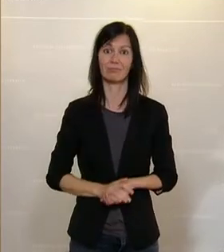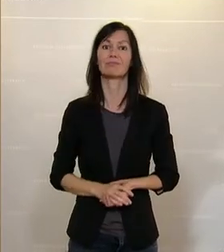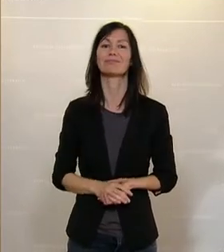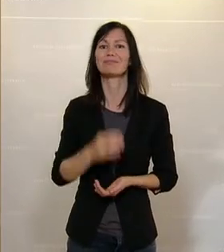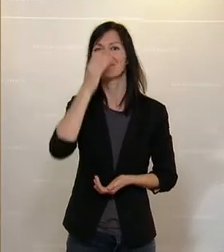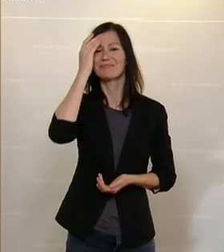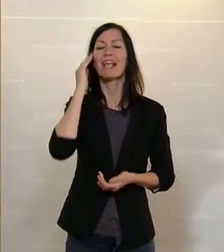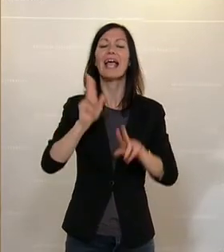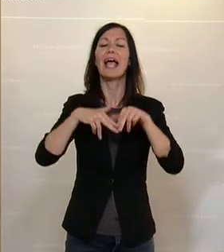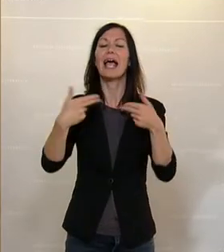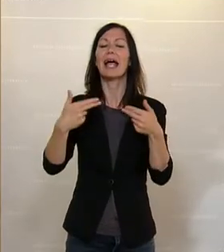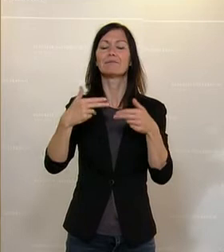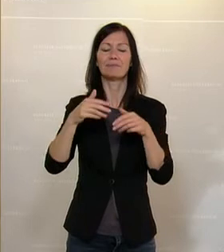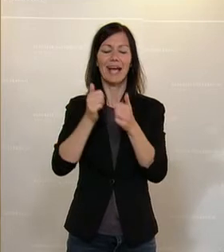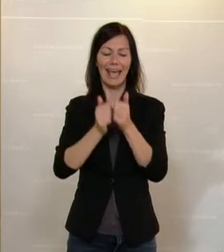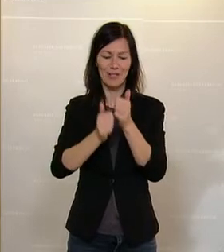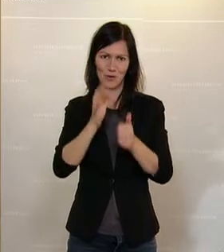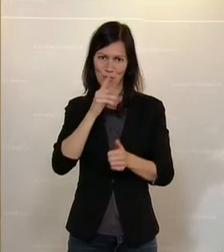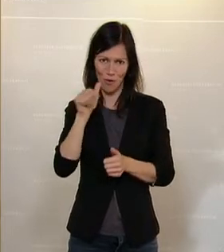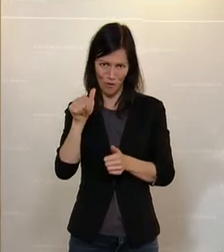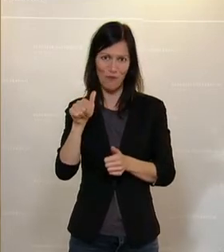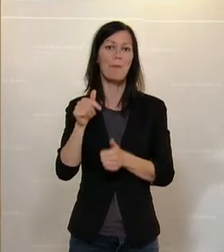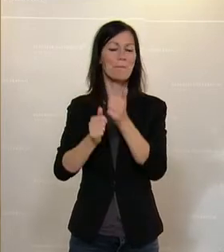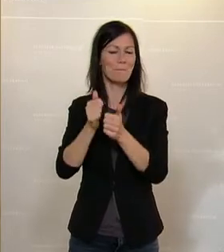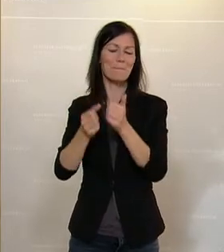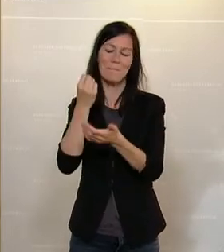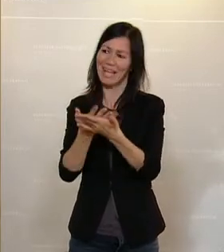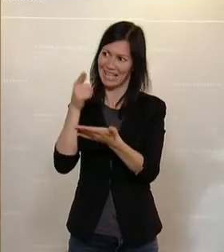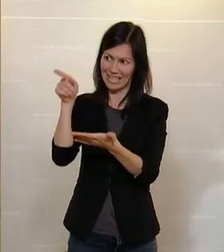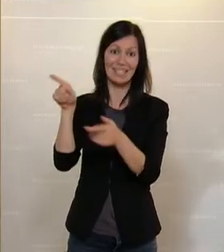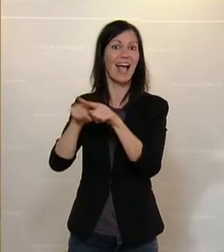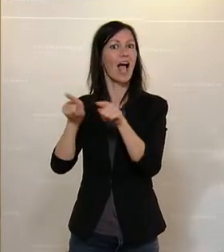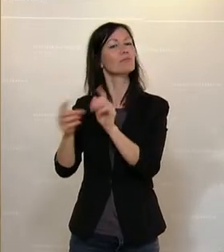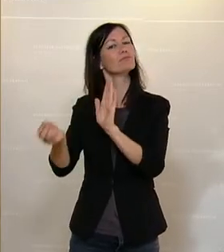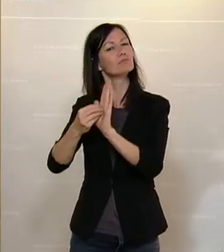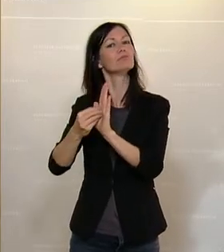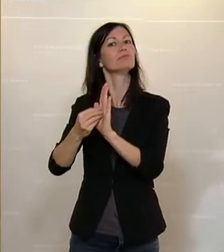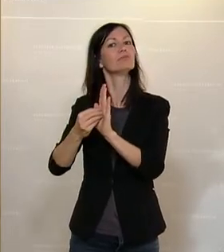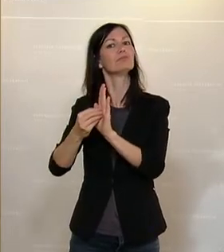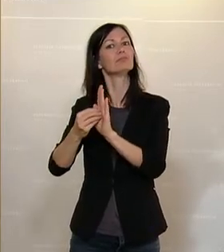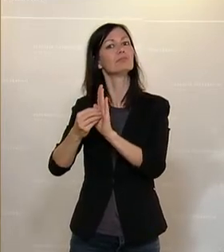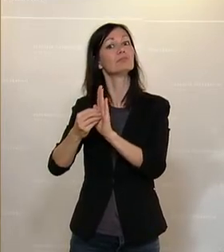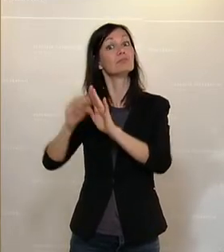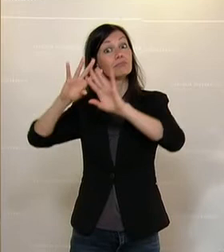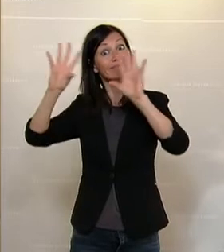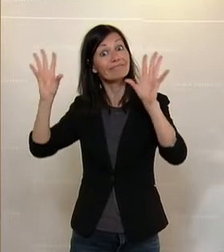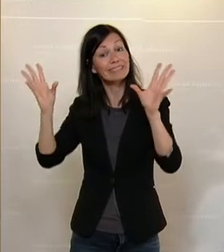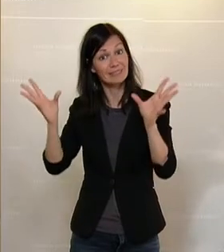im Rechnungshofbericht ist auch der Anteil von rund 46 Prozent der